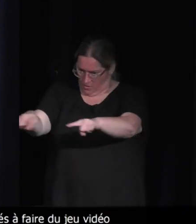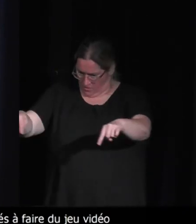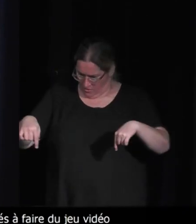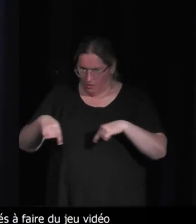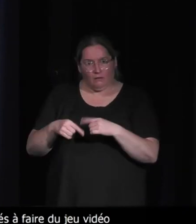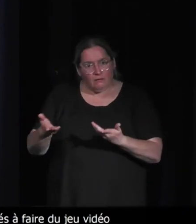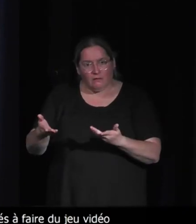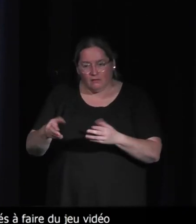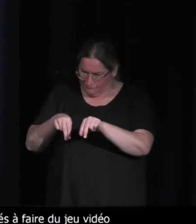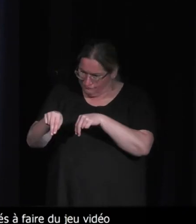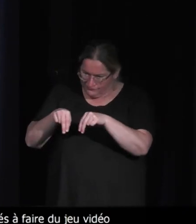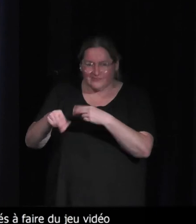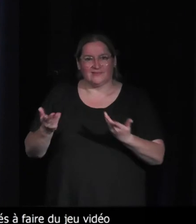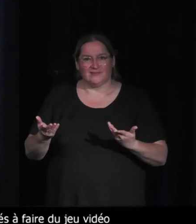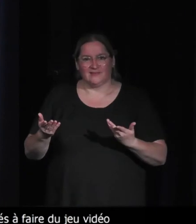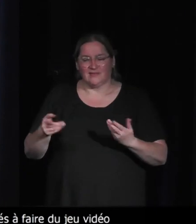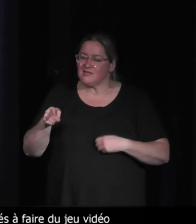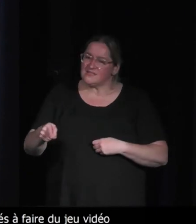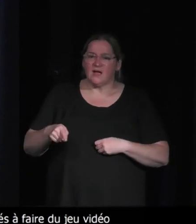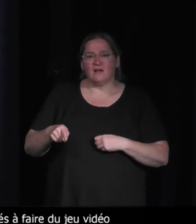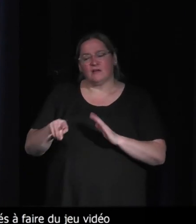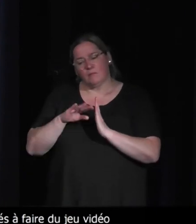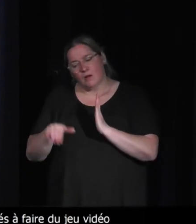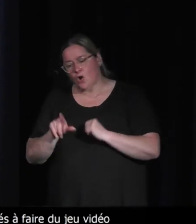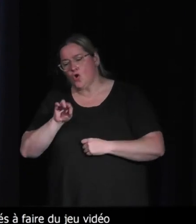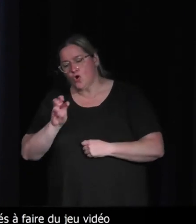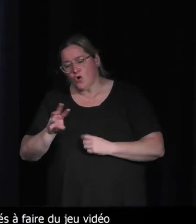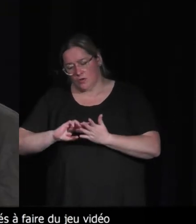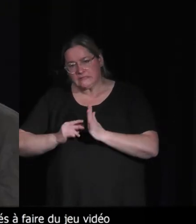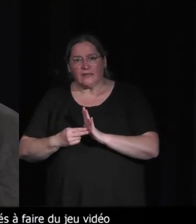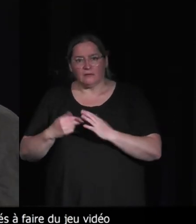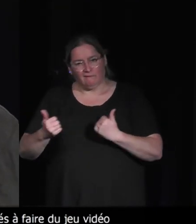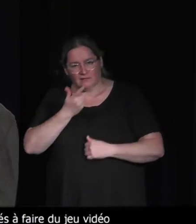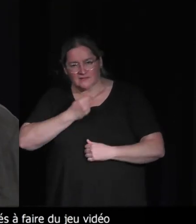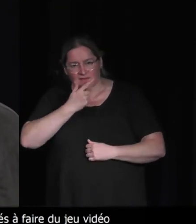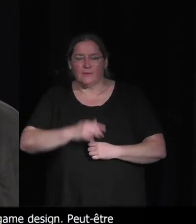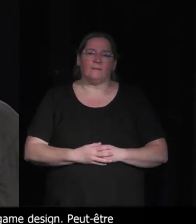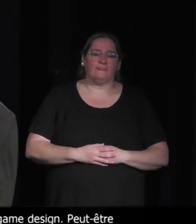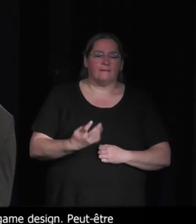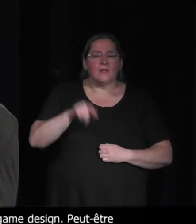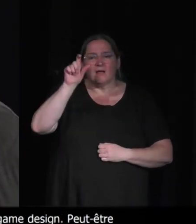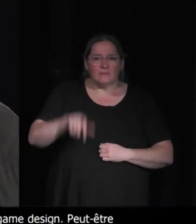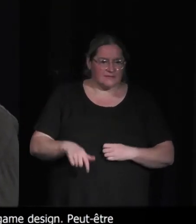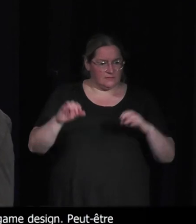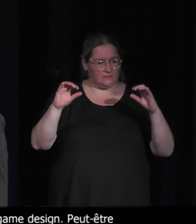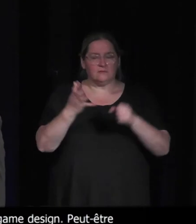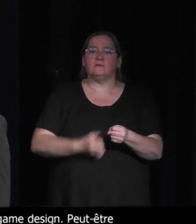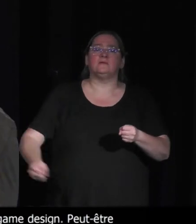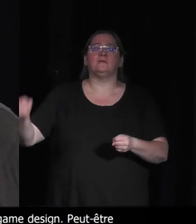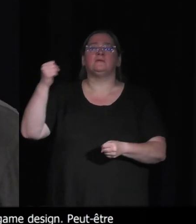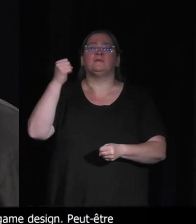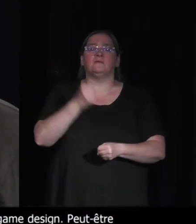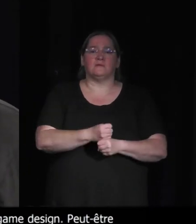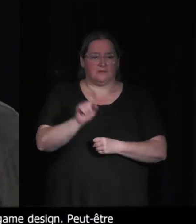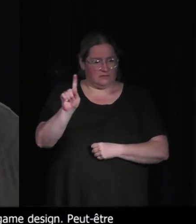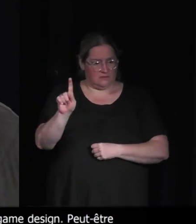ça ce qui en fait serait super sympa. Ceci dit, Gunpei Yokoi, l'un des concepteurs de la Game Boy, ne jugerait visiblement que pas. En